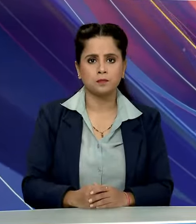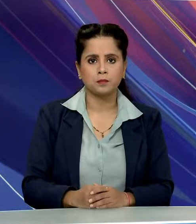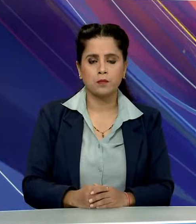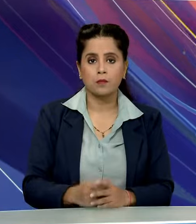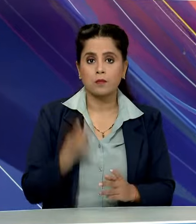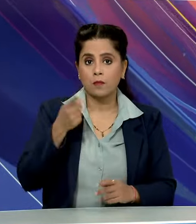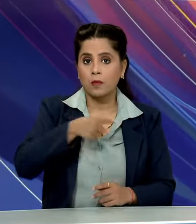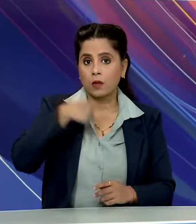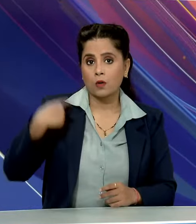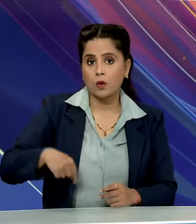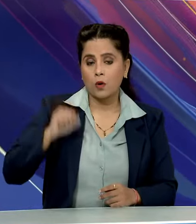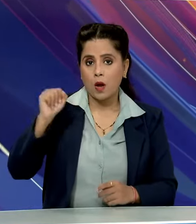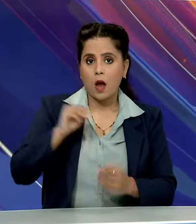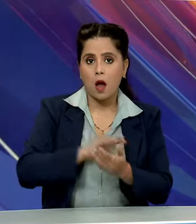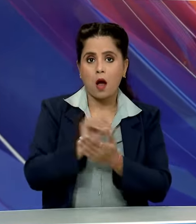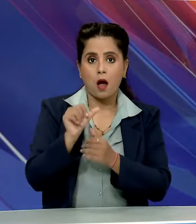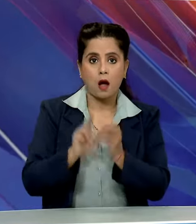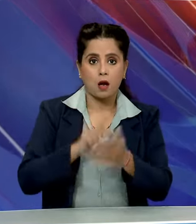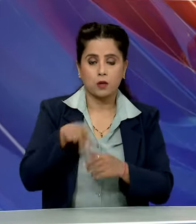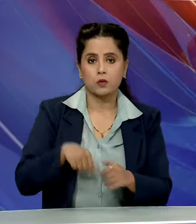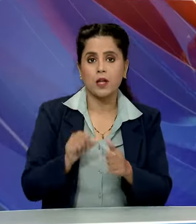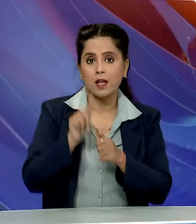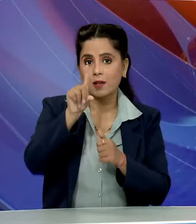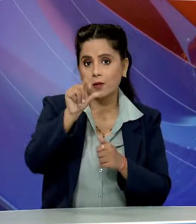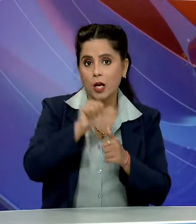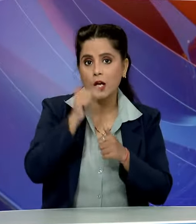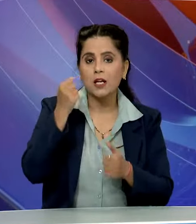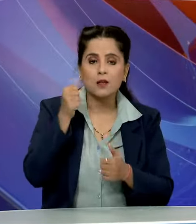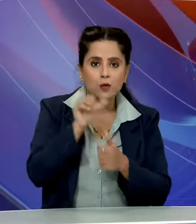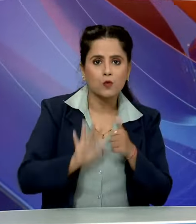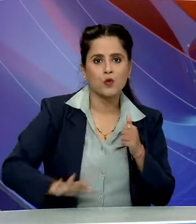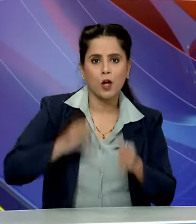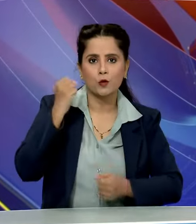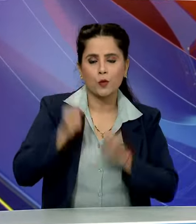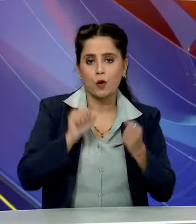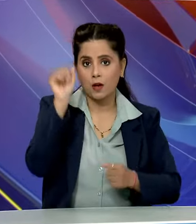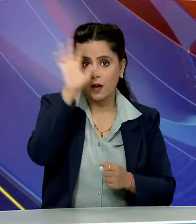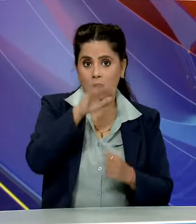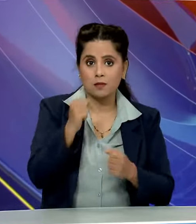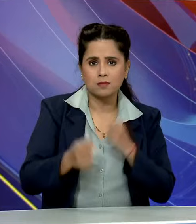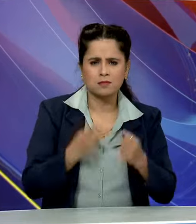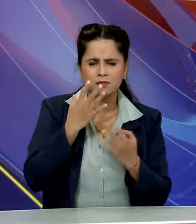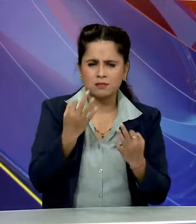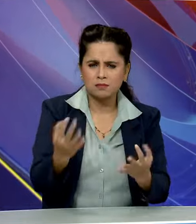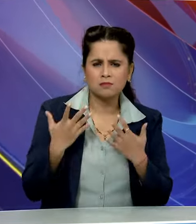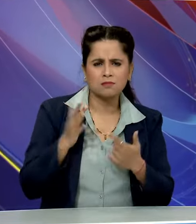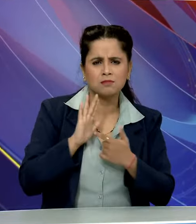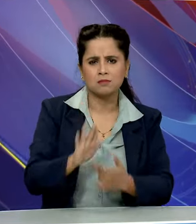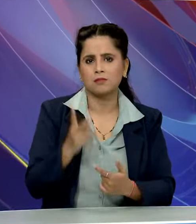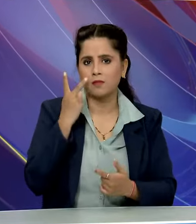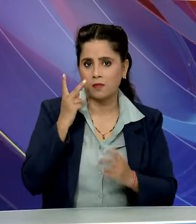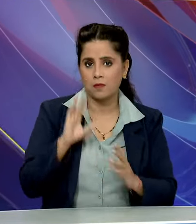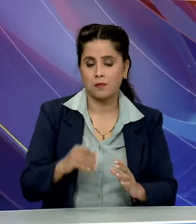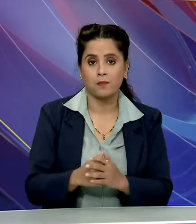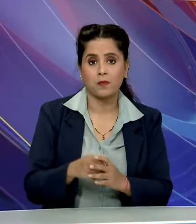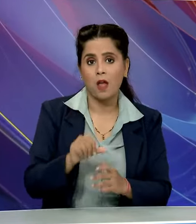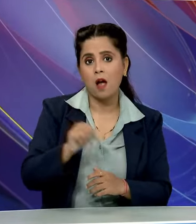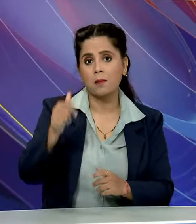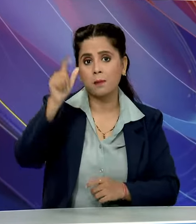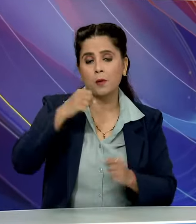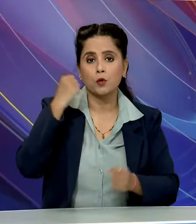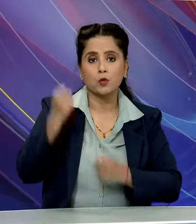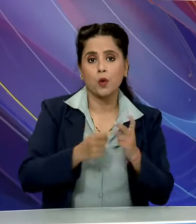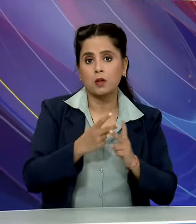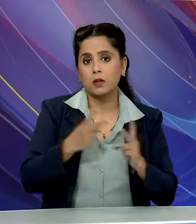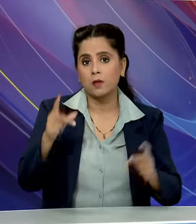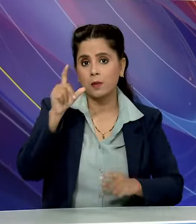वही चीन के हांग जोग में 19-वे एशियाई खेलों में भारतिये खिलाडियों का दमदार प्रदर्शन जारी है अलग-अलग खेलों में